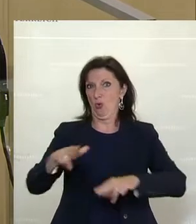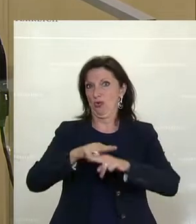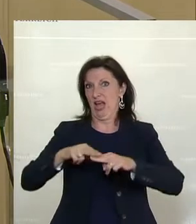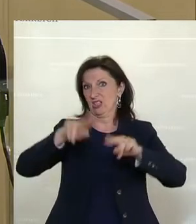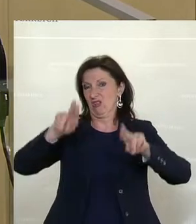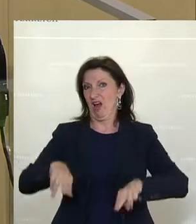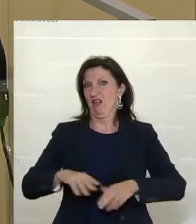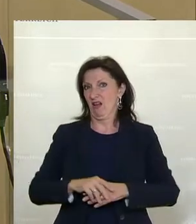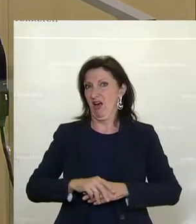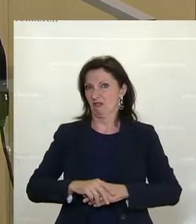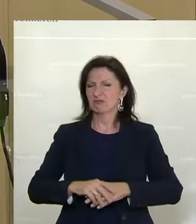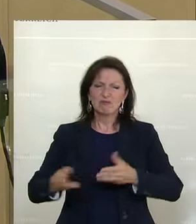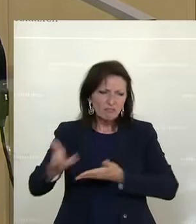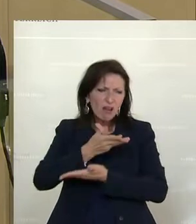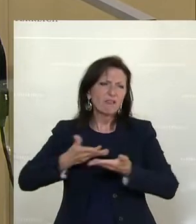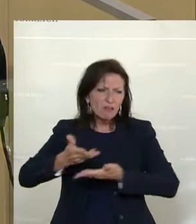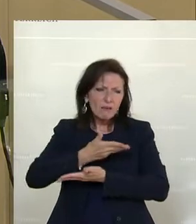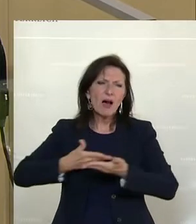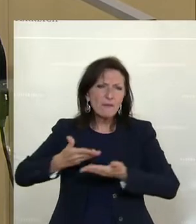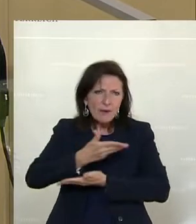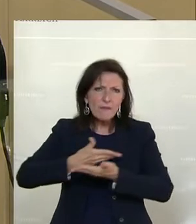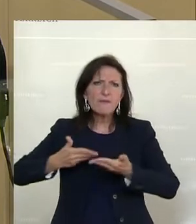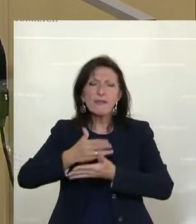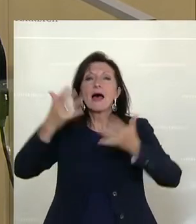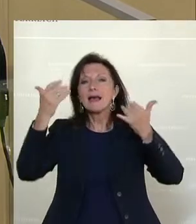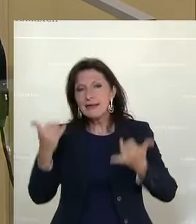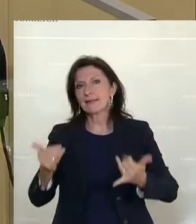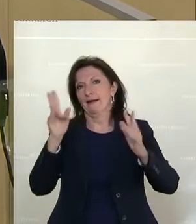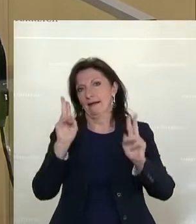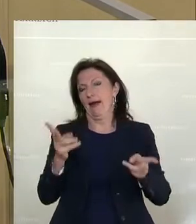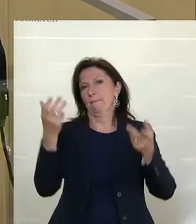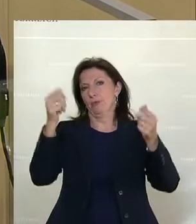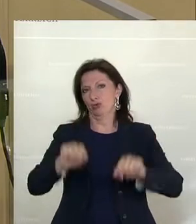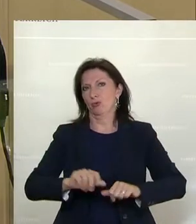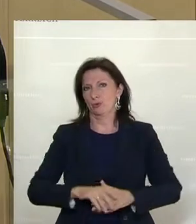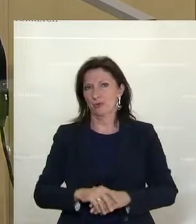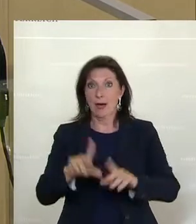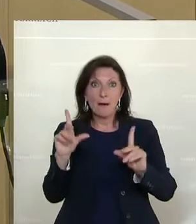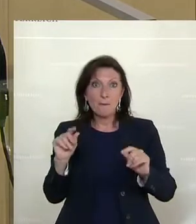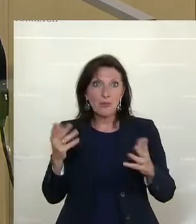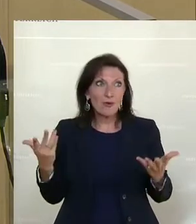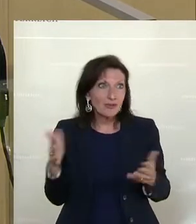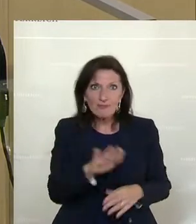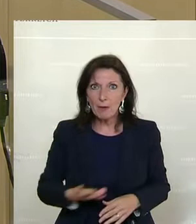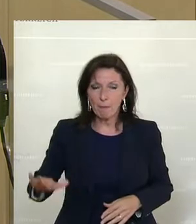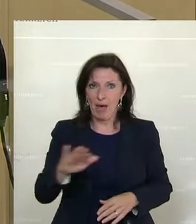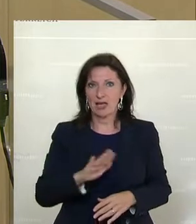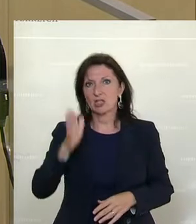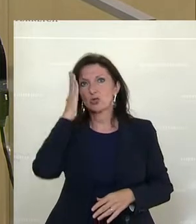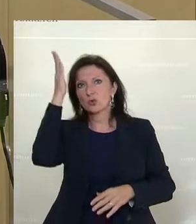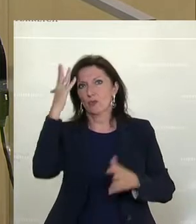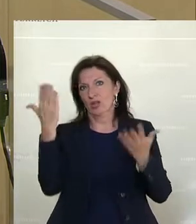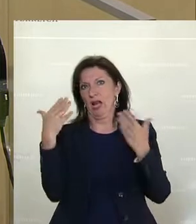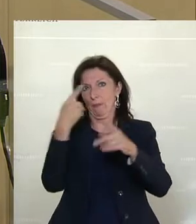entsprechenden politischen Verhandlungen der Mandatarinnen und Mandatare, auch beschließen können. Damit legen wir einen Grundstein zur Klimaneutralität,